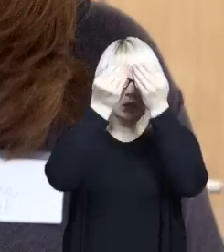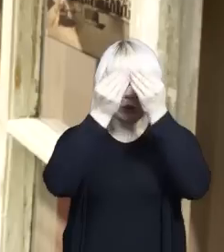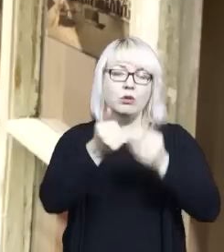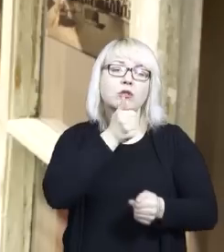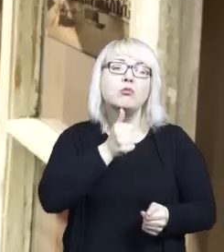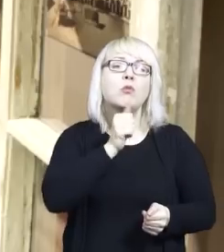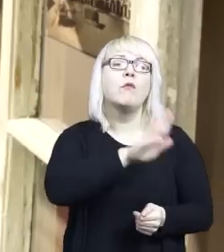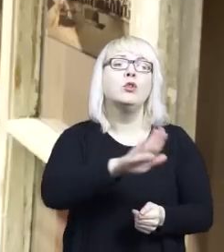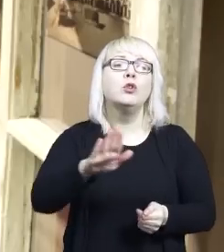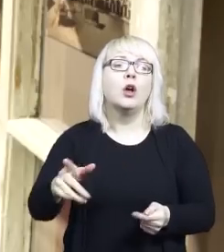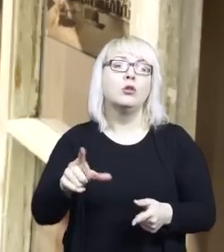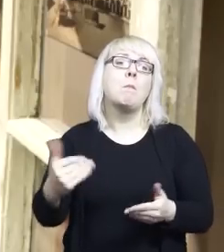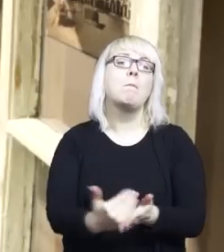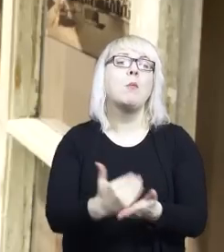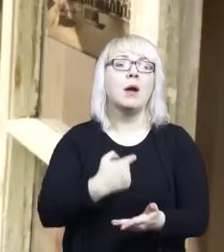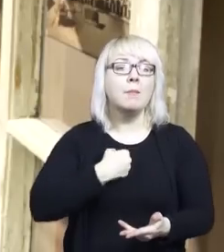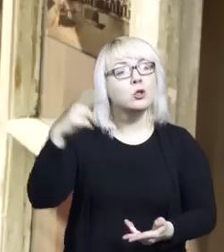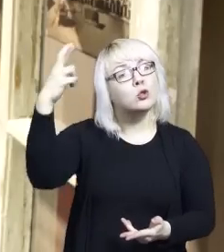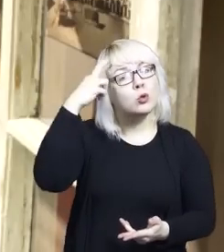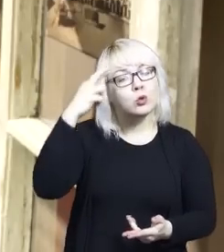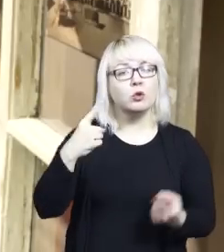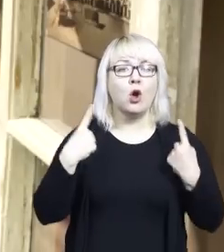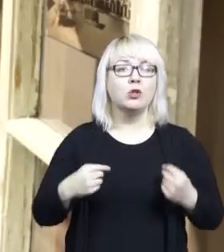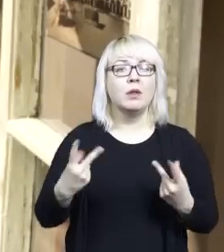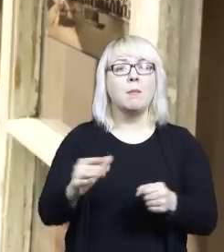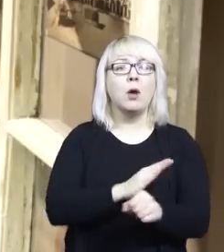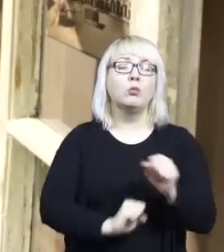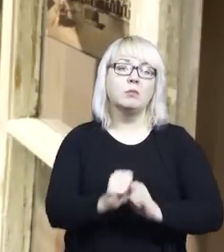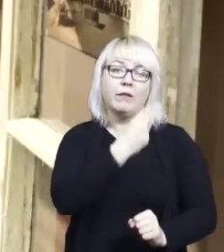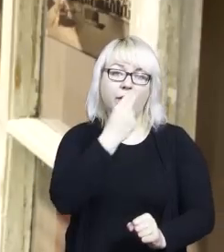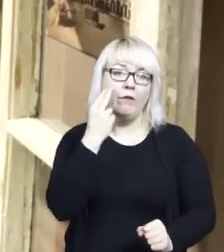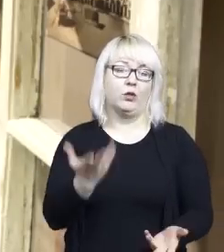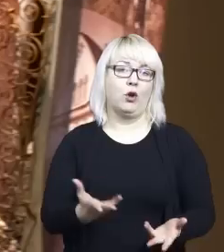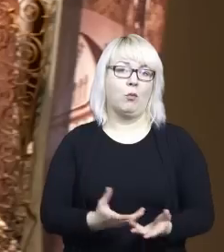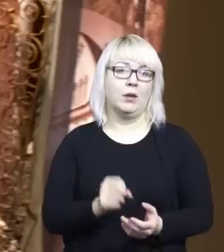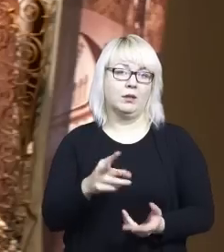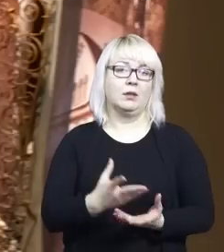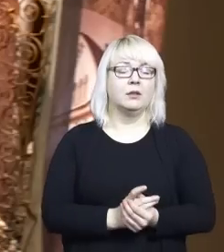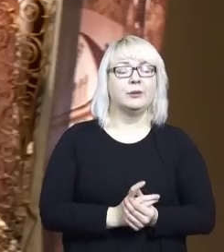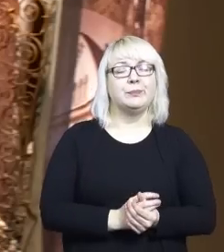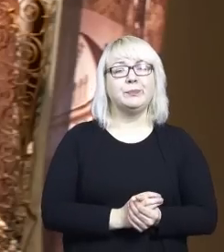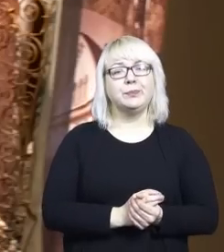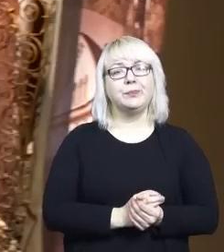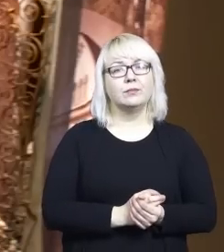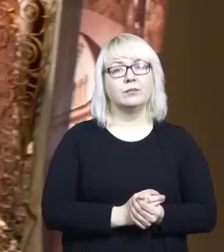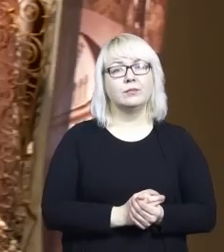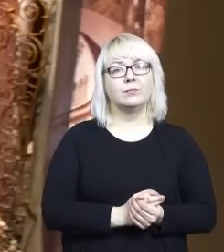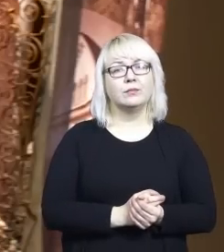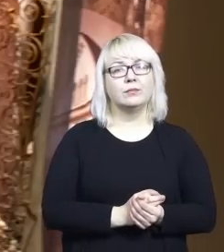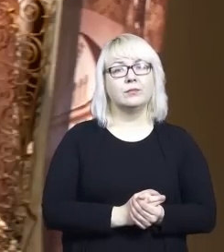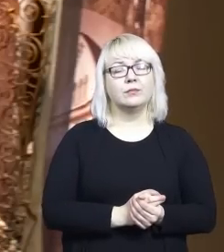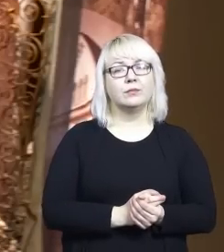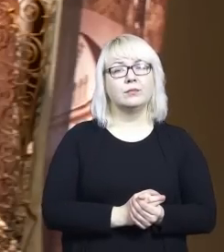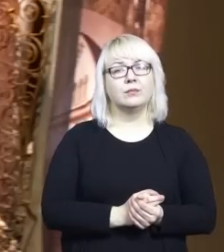absolutnie, no wydaje mi się, to żadna bariera dodatkowo nie jest tworzona, a takie rzeczy jak Google, jak zasłanianie oczu jest tylko